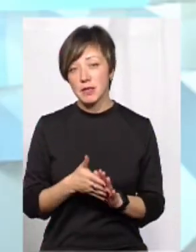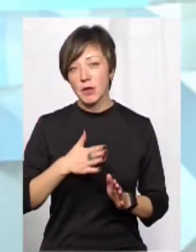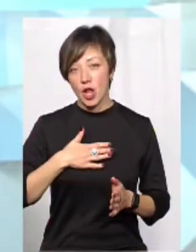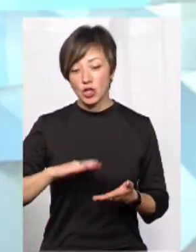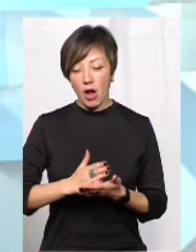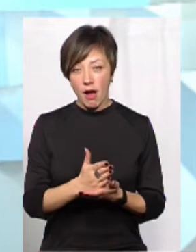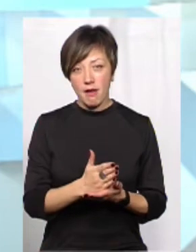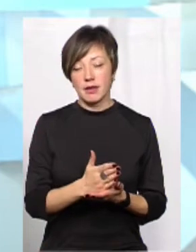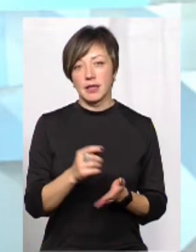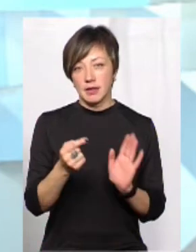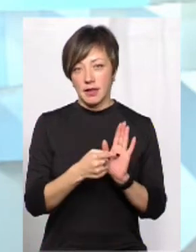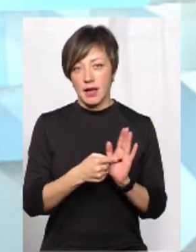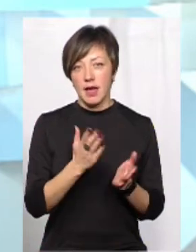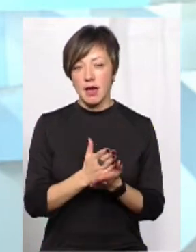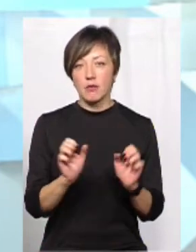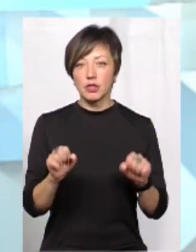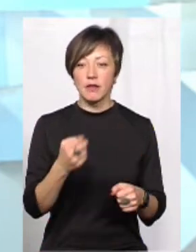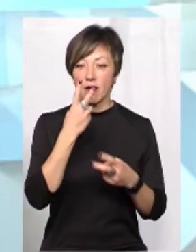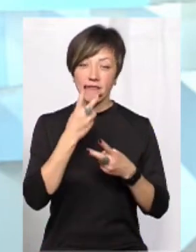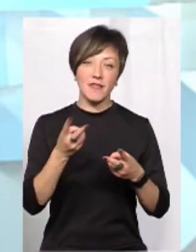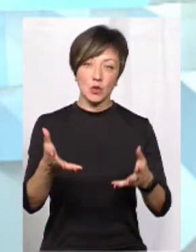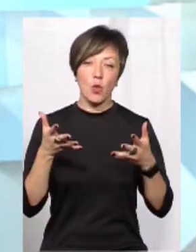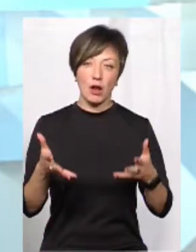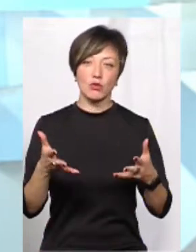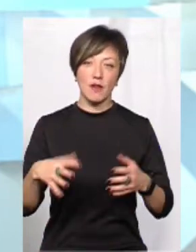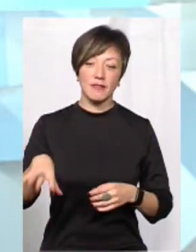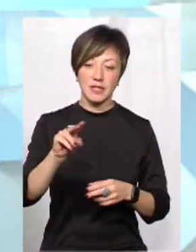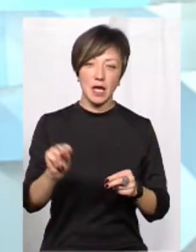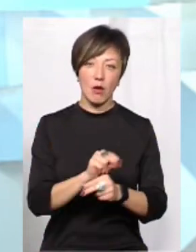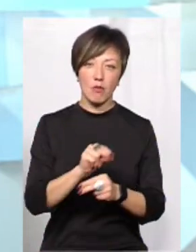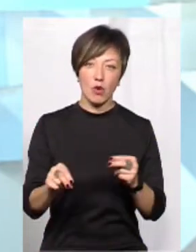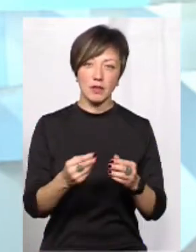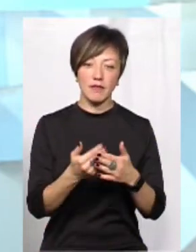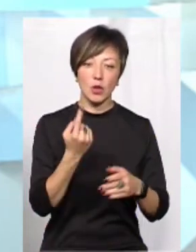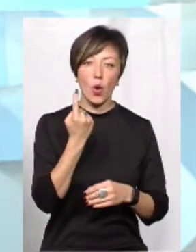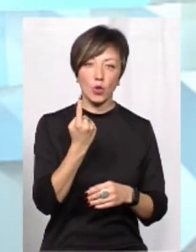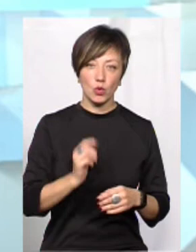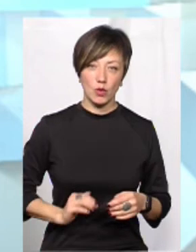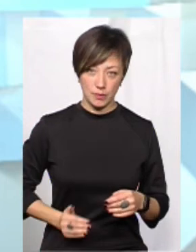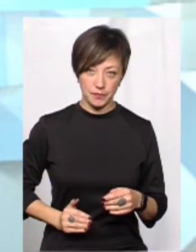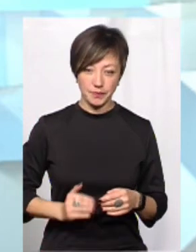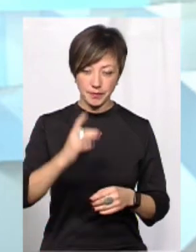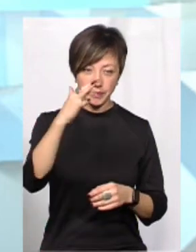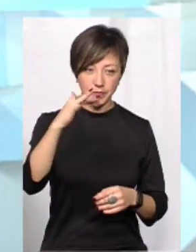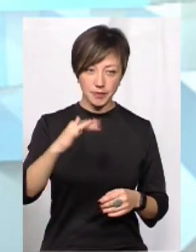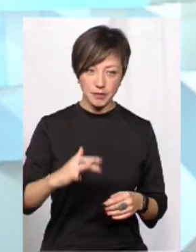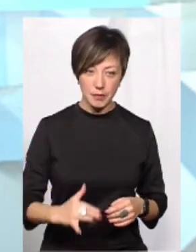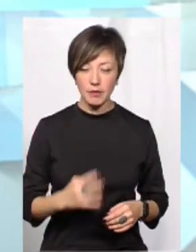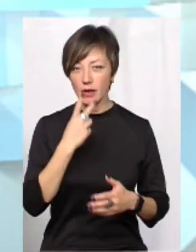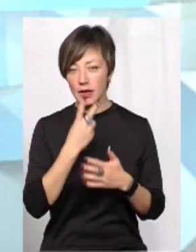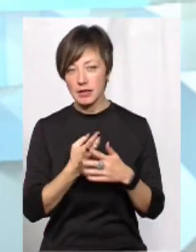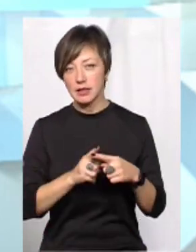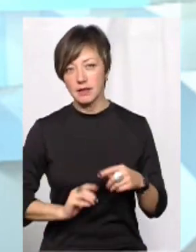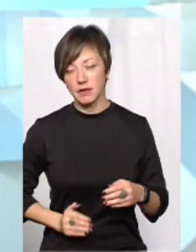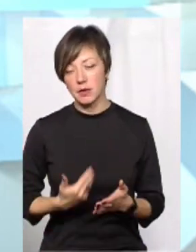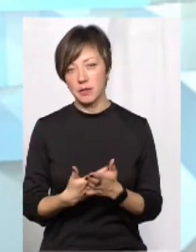на нашій карті є можливість, наприклад, візуалізувати всі ремонти від одного підрядника. І коли ми можемо побачити, що